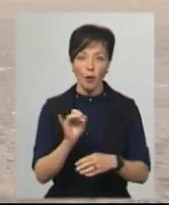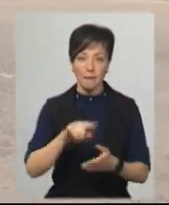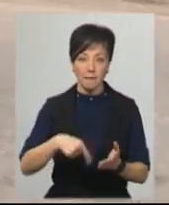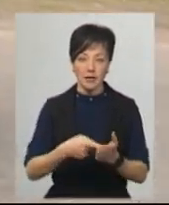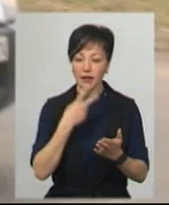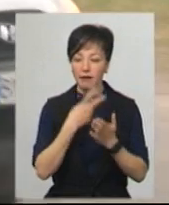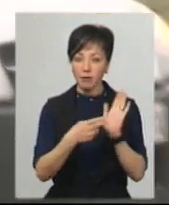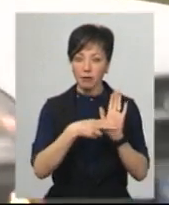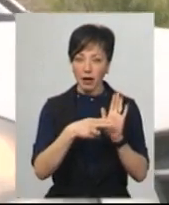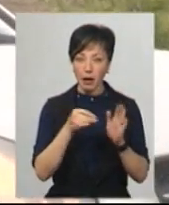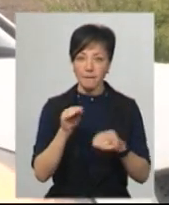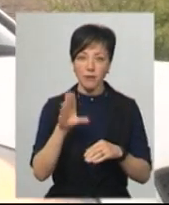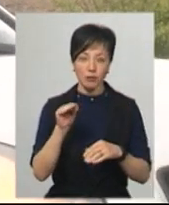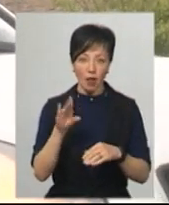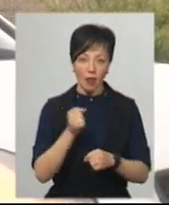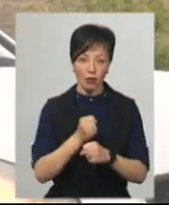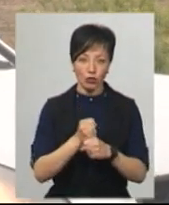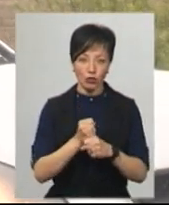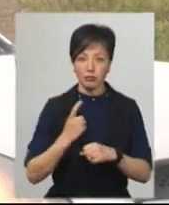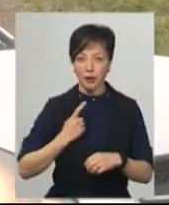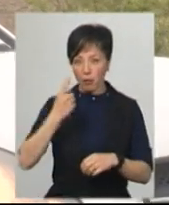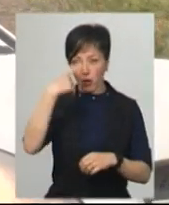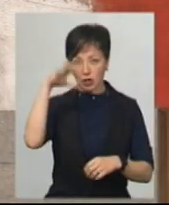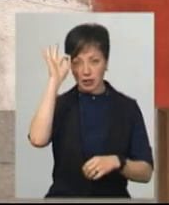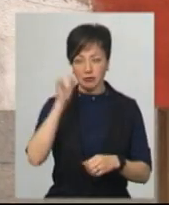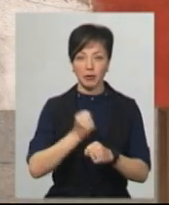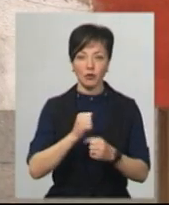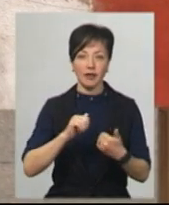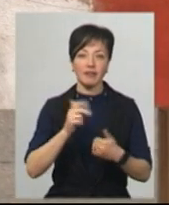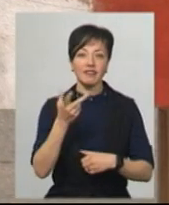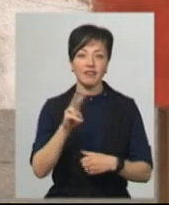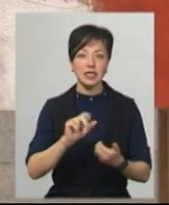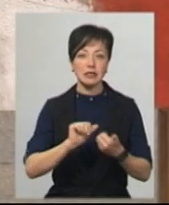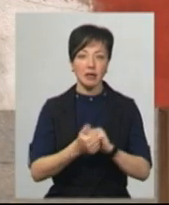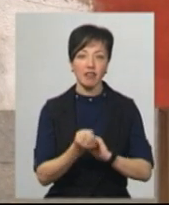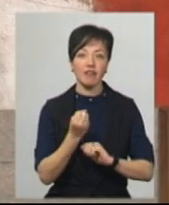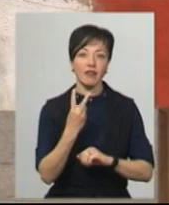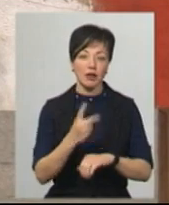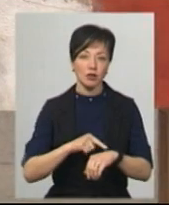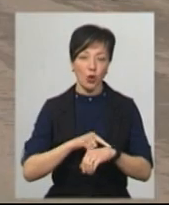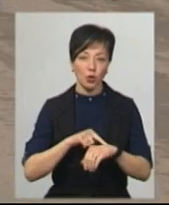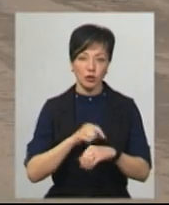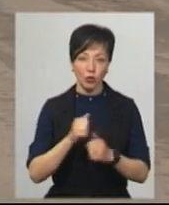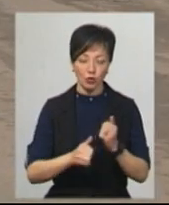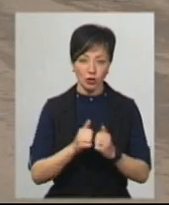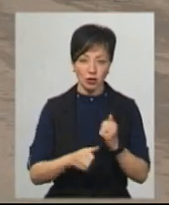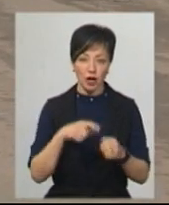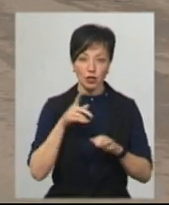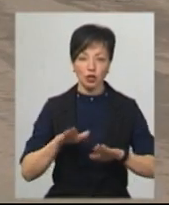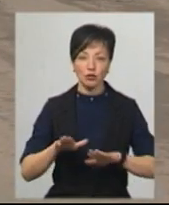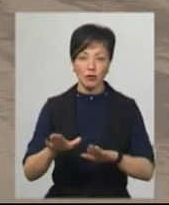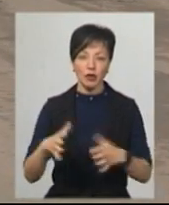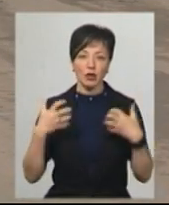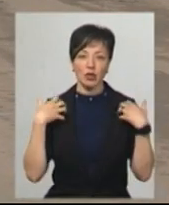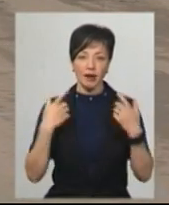реєстрацію та перепустки на роботу. На блокпосту поліцейські працюють у дві зміни по 12 годин кожна, каже заступник начальника Нетішинського відділення